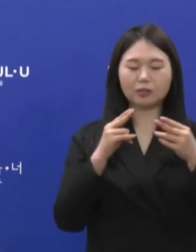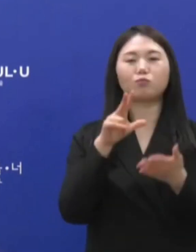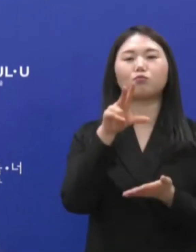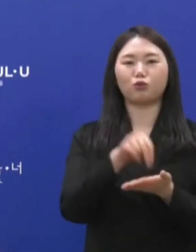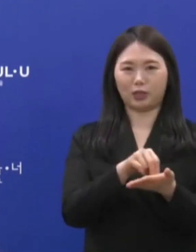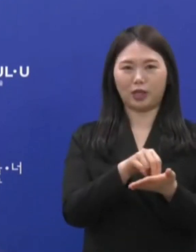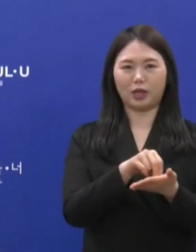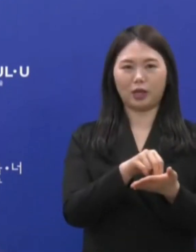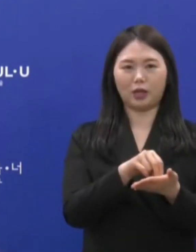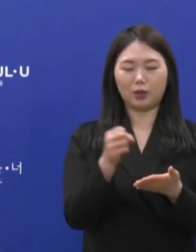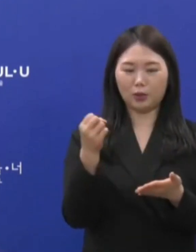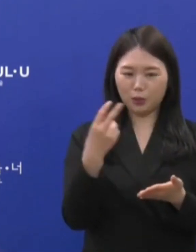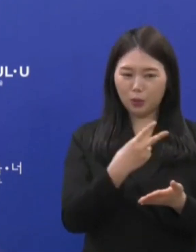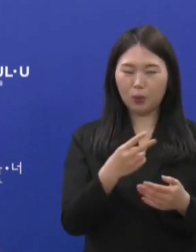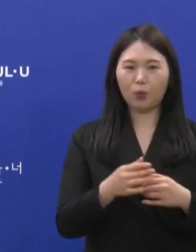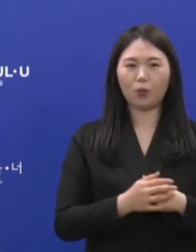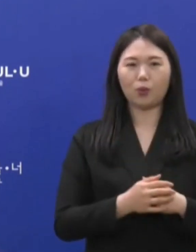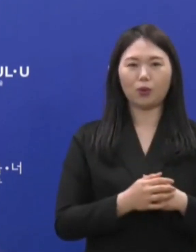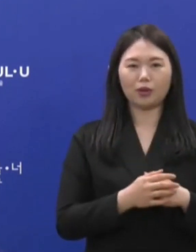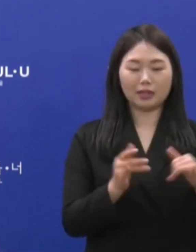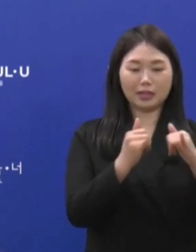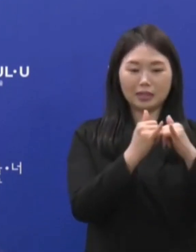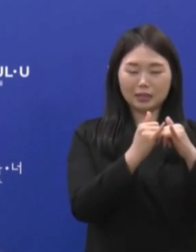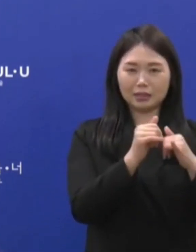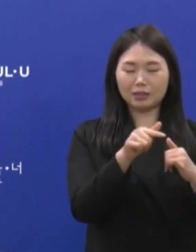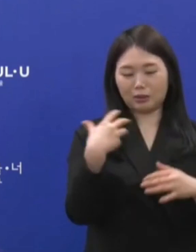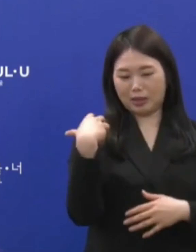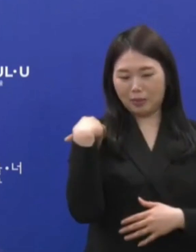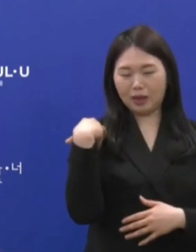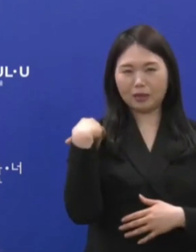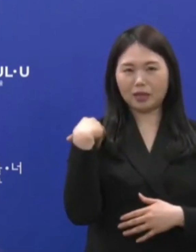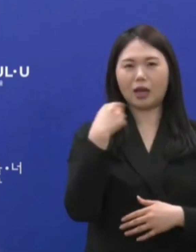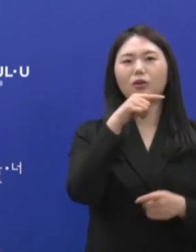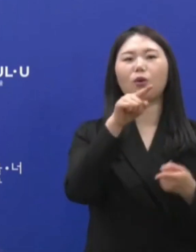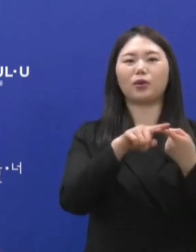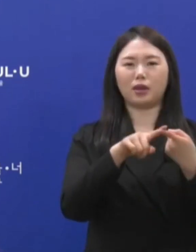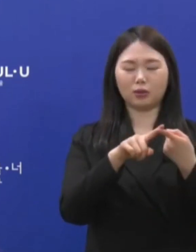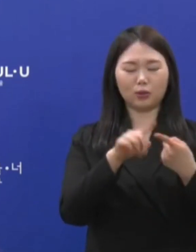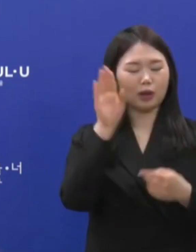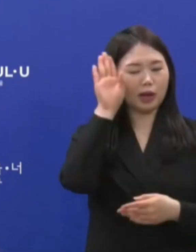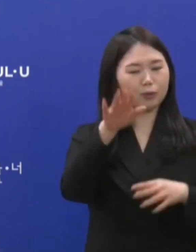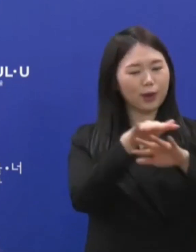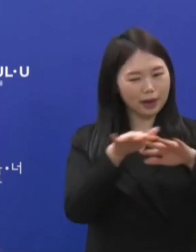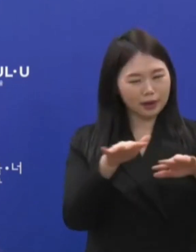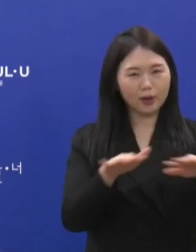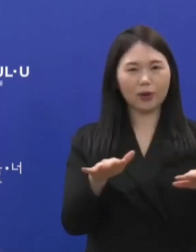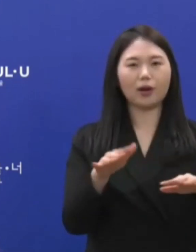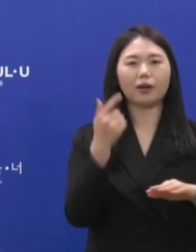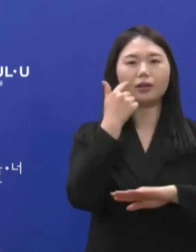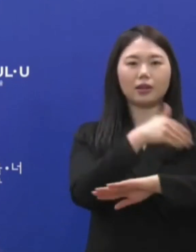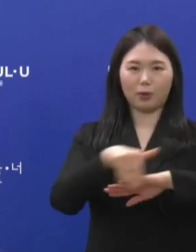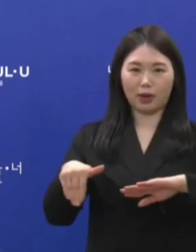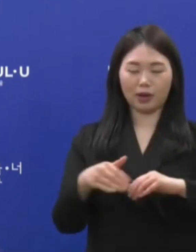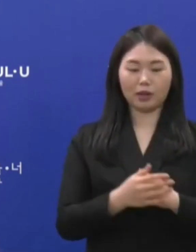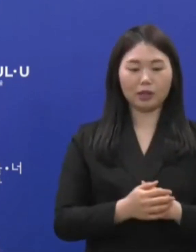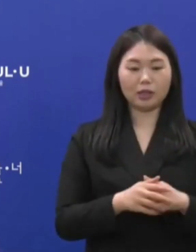자리에 있었던 인사의 인사명령 조치도 간행하였습니다. 그러나 이것으로 모든 것이 끝나는